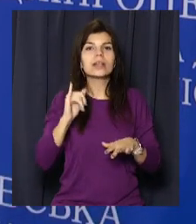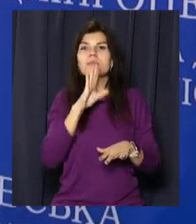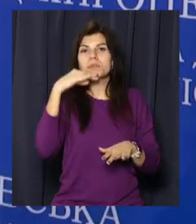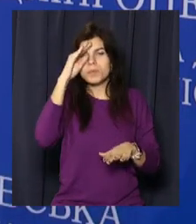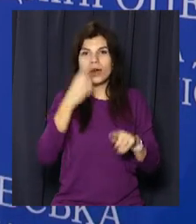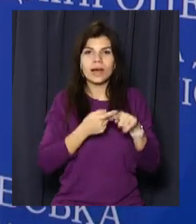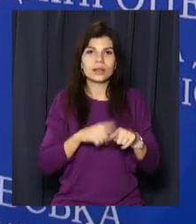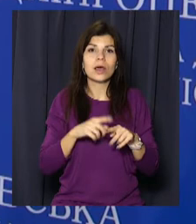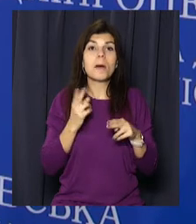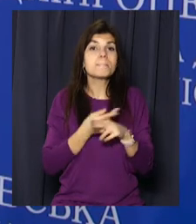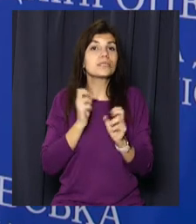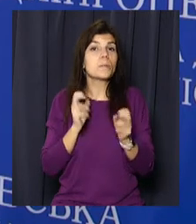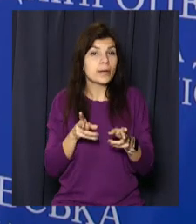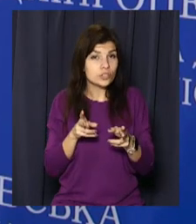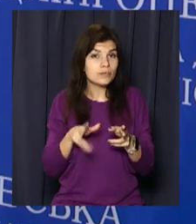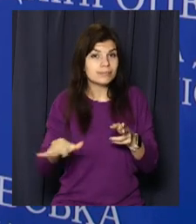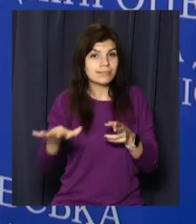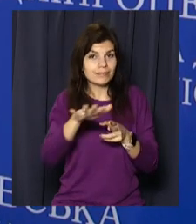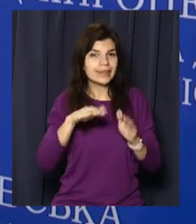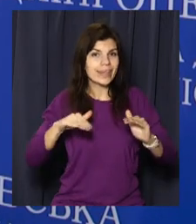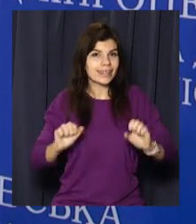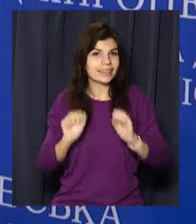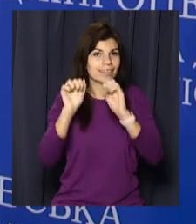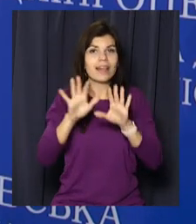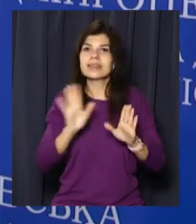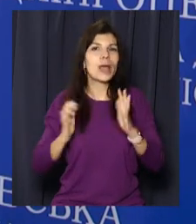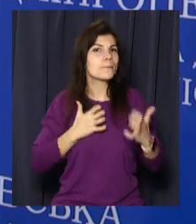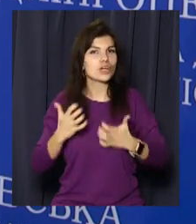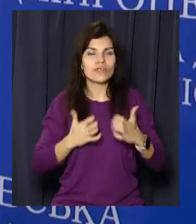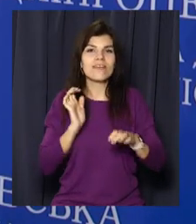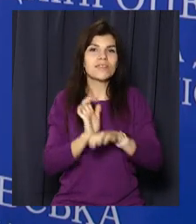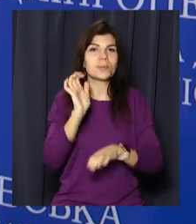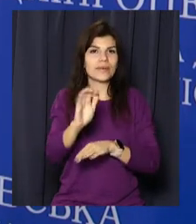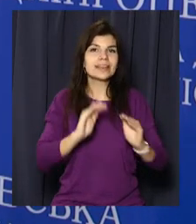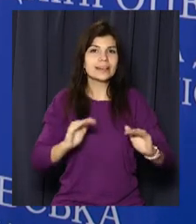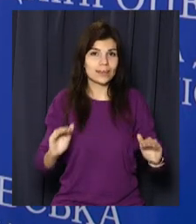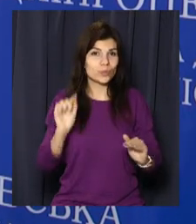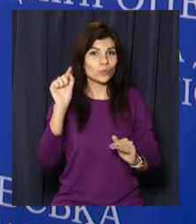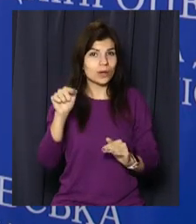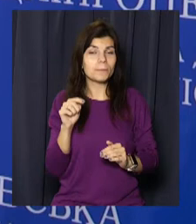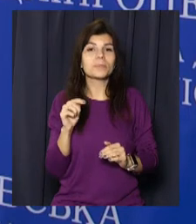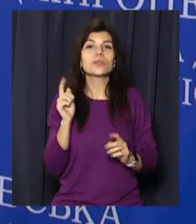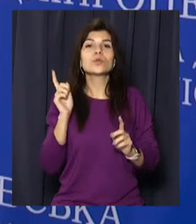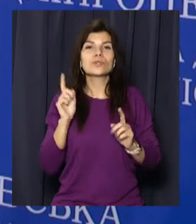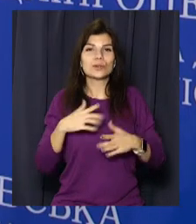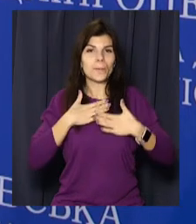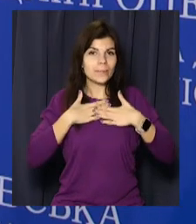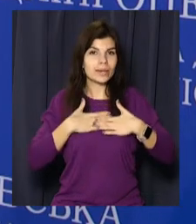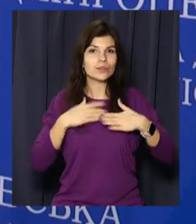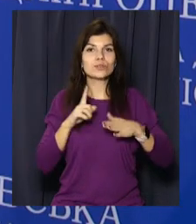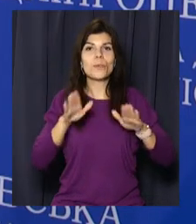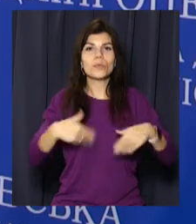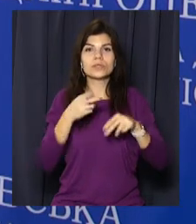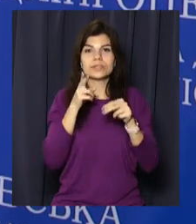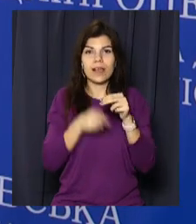безпечний простір для учнів, вони не хвилюються і відправляють туди дітей. І дуже приємно, що після